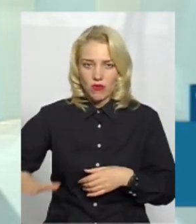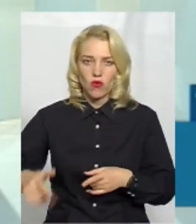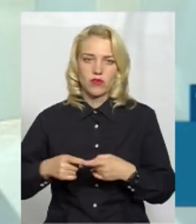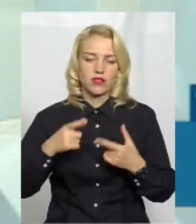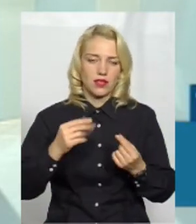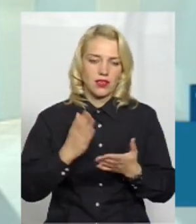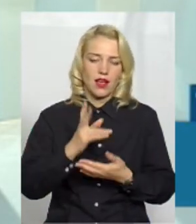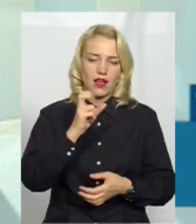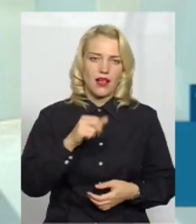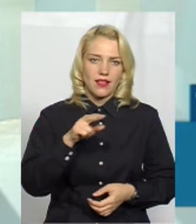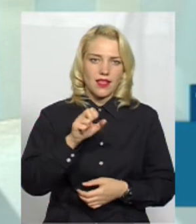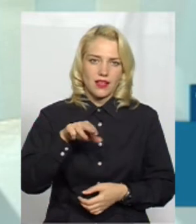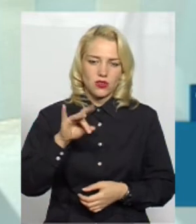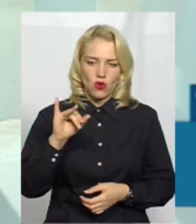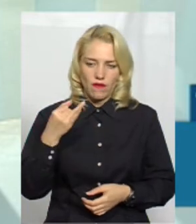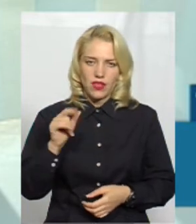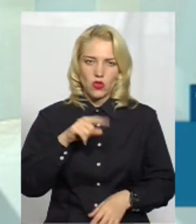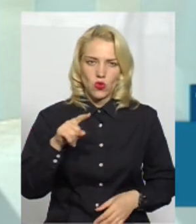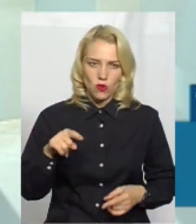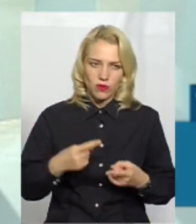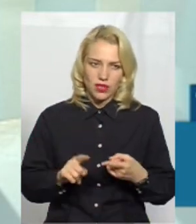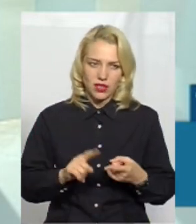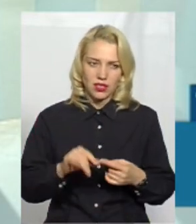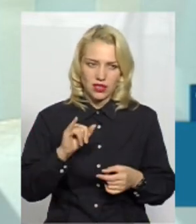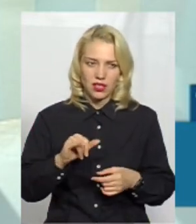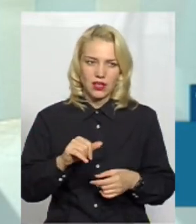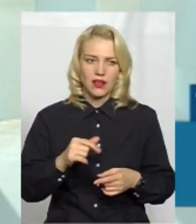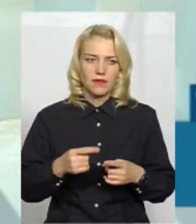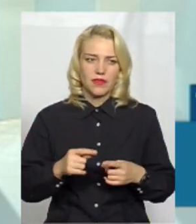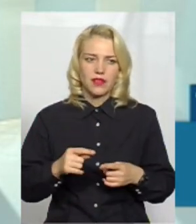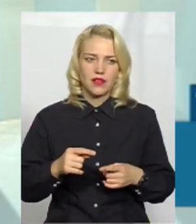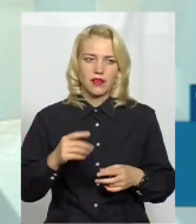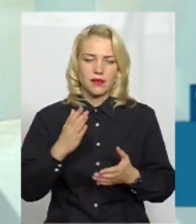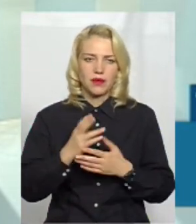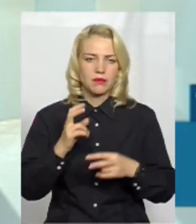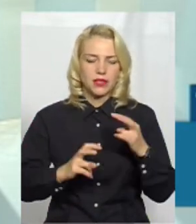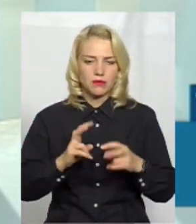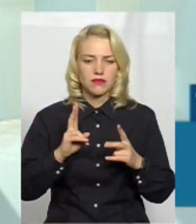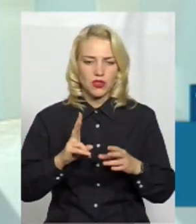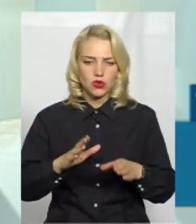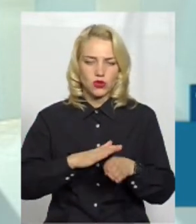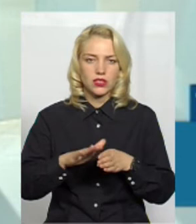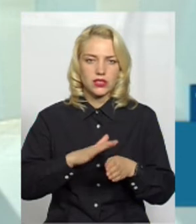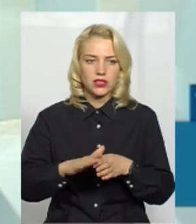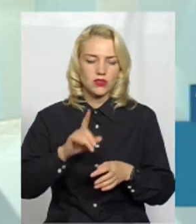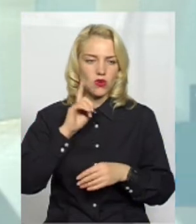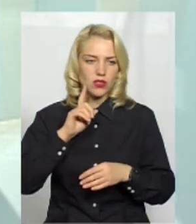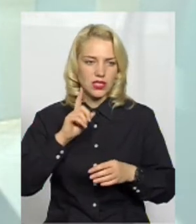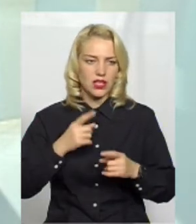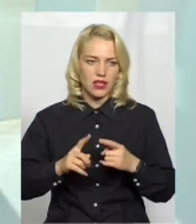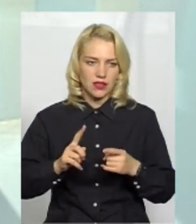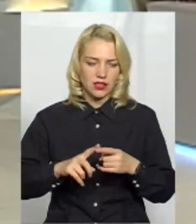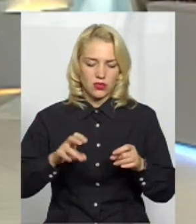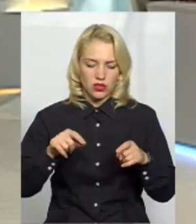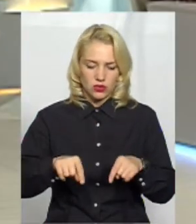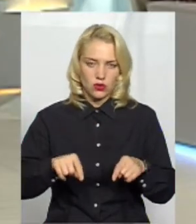присвоєні, які передані в постійне користування двом нашим комунальним підприємствам, які стіснюють озеленення і слідкують за цим у